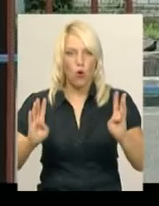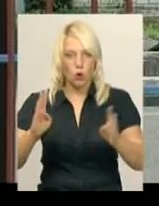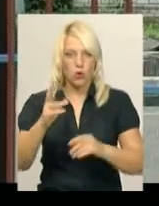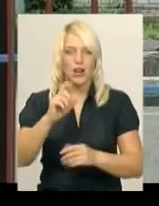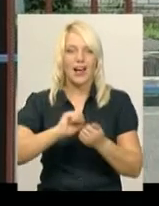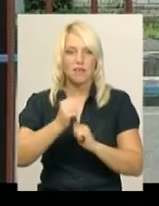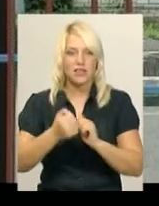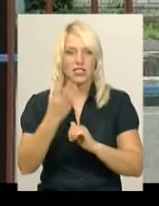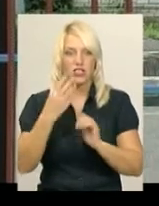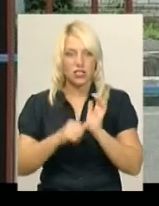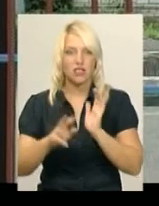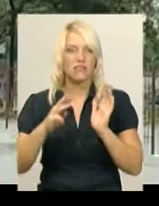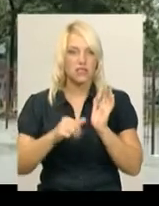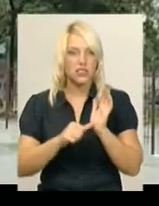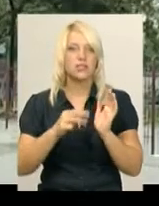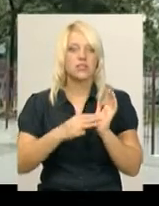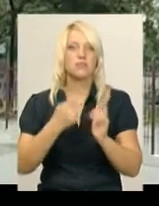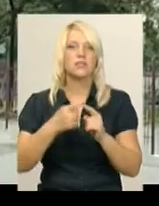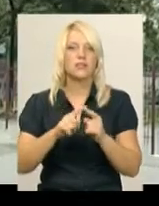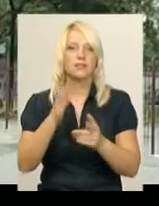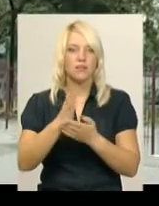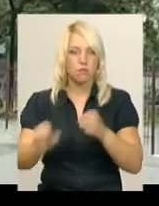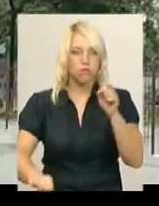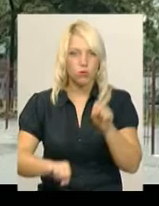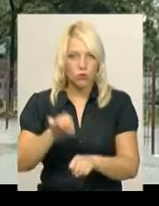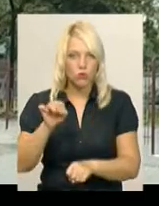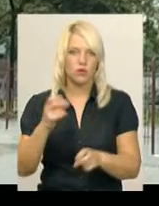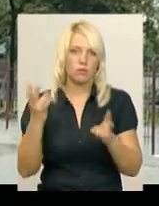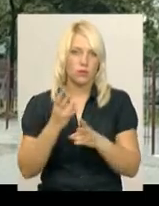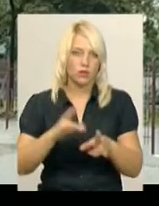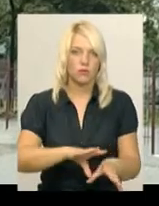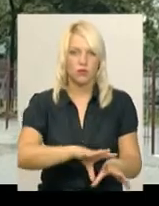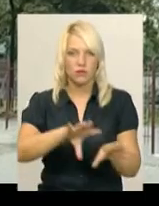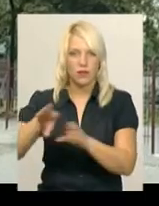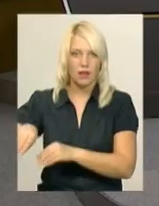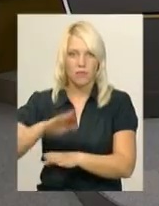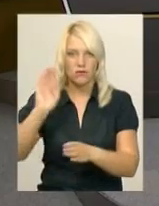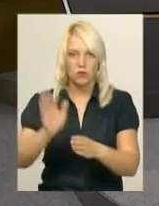благоустрою і підлягає демонтажу. Ірина Аріон, Дем'ян Цегольник, новини Поділля Центр.